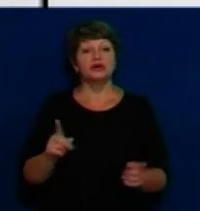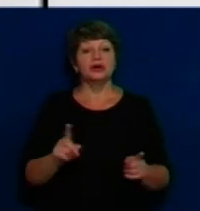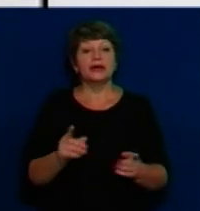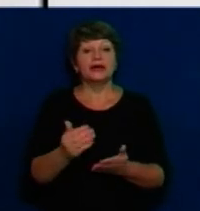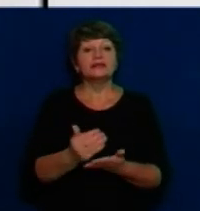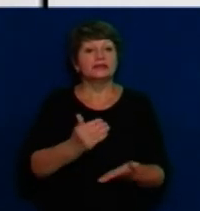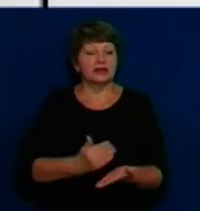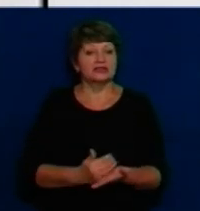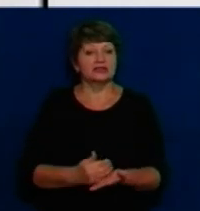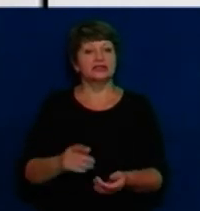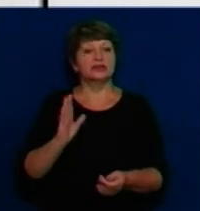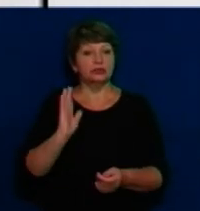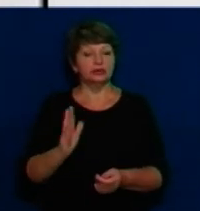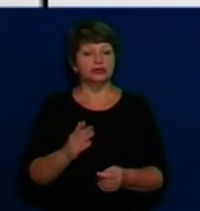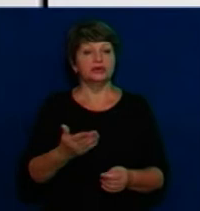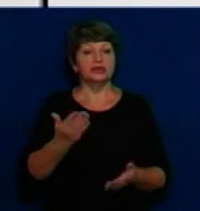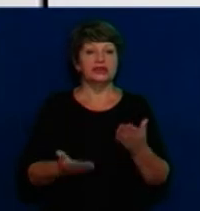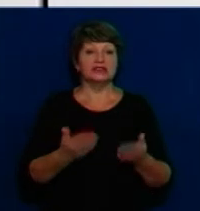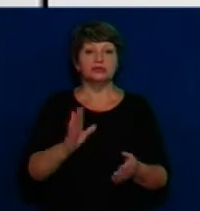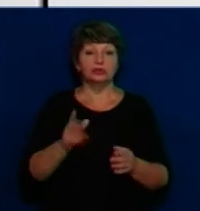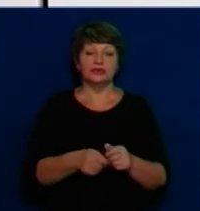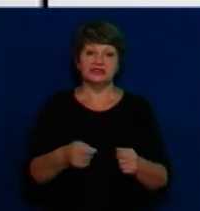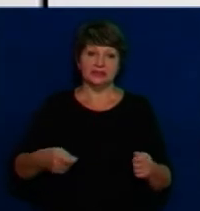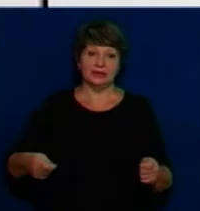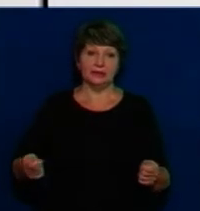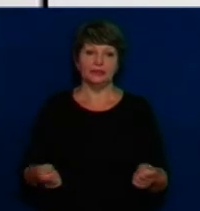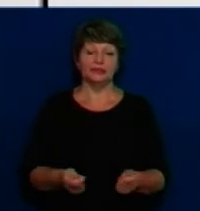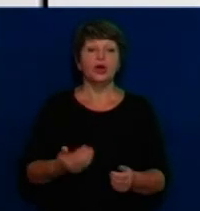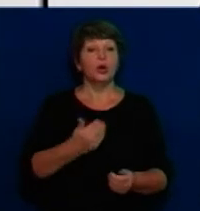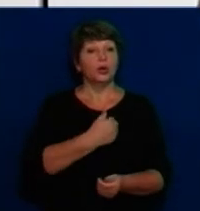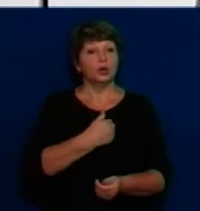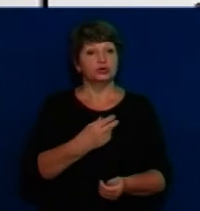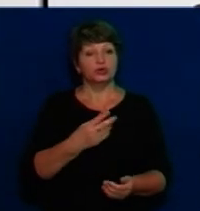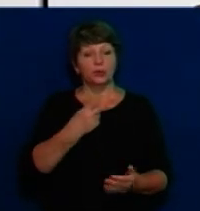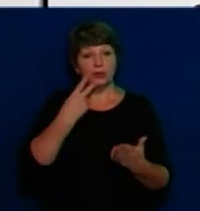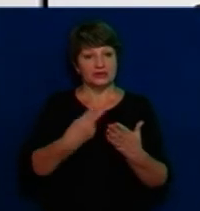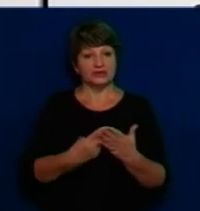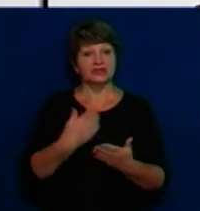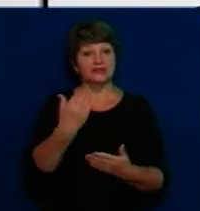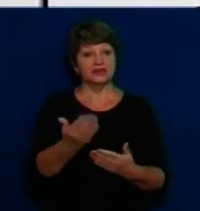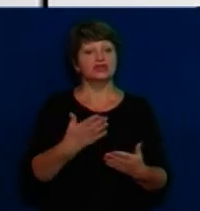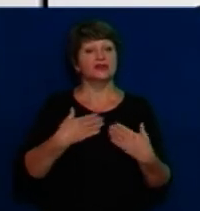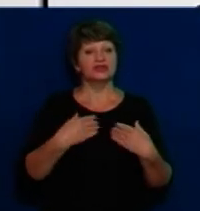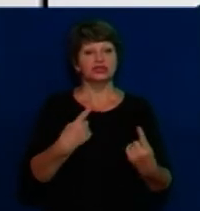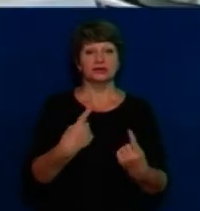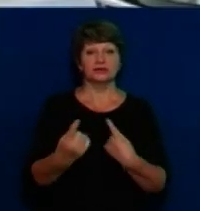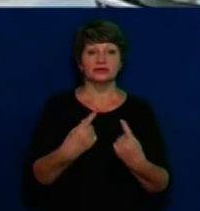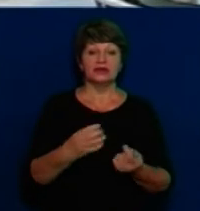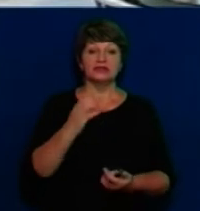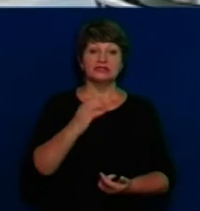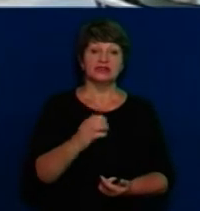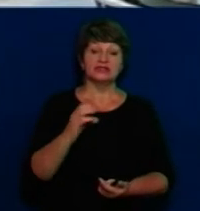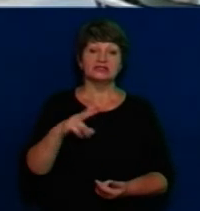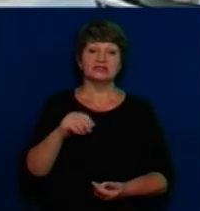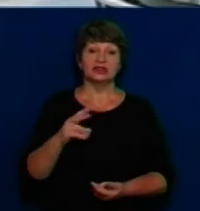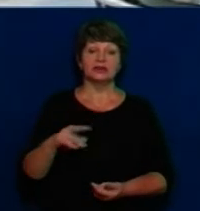якщо влаці зволікатимуть із рішенням? Про все це піде мова далі. Хочу відрекомендувати вам моїх співрозмовників. Це Сергій Сленько,